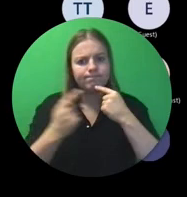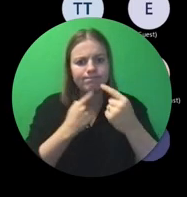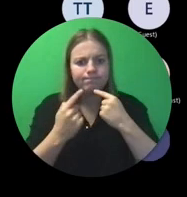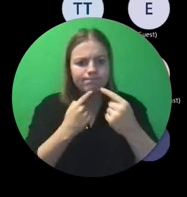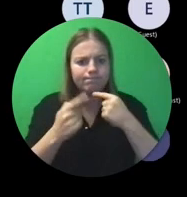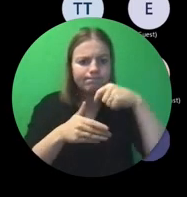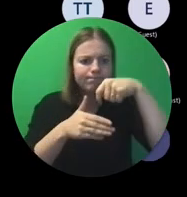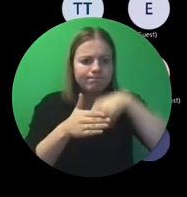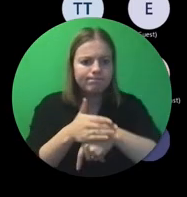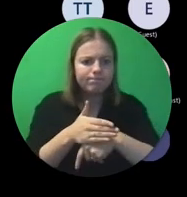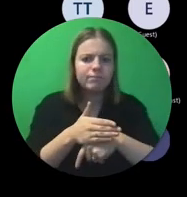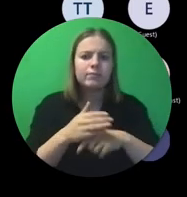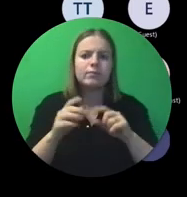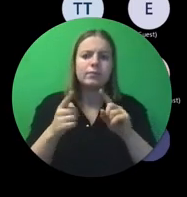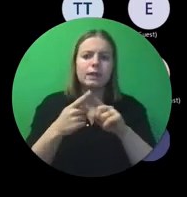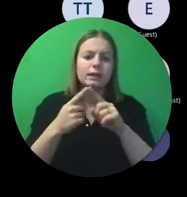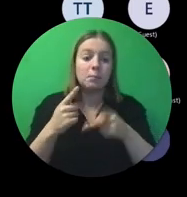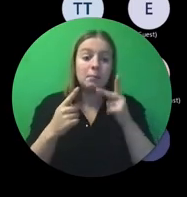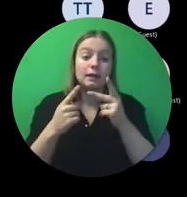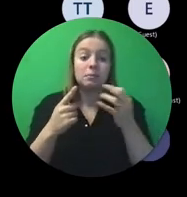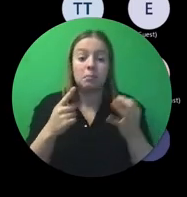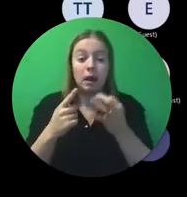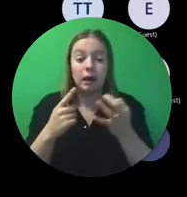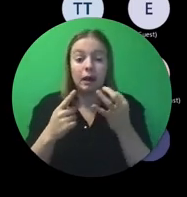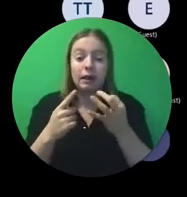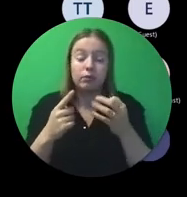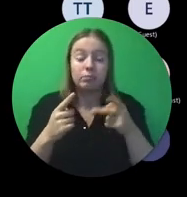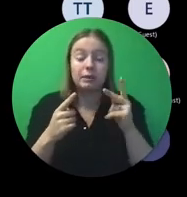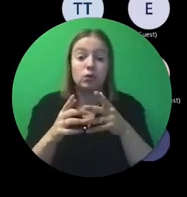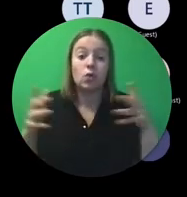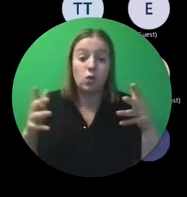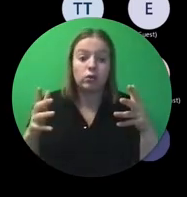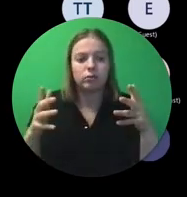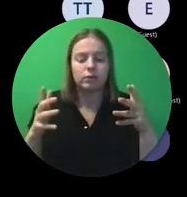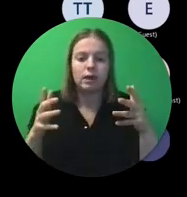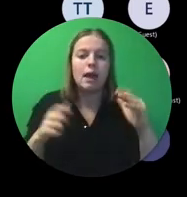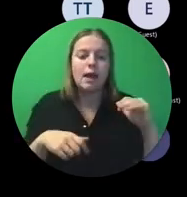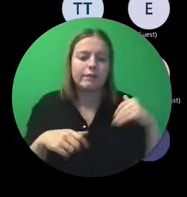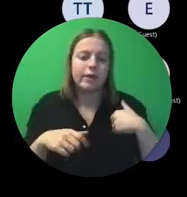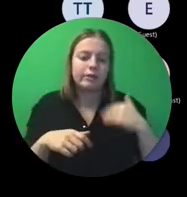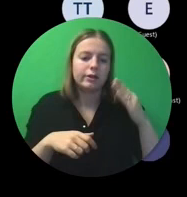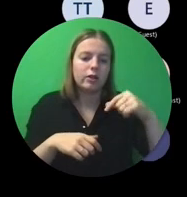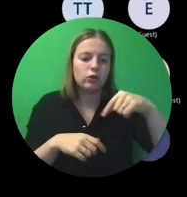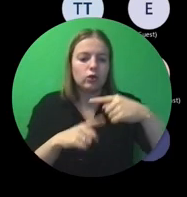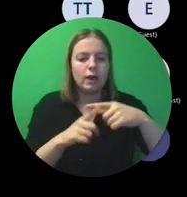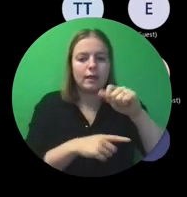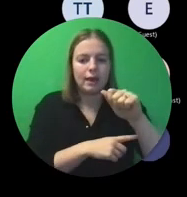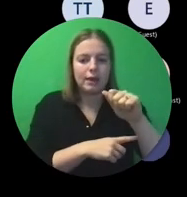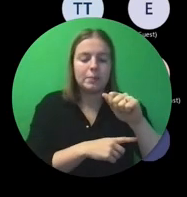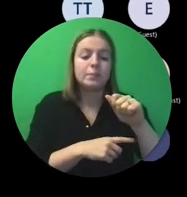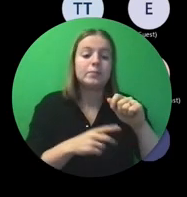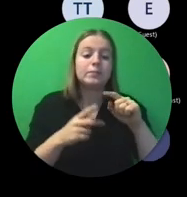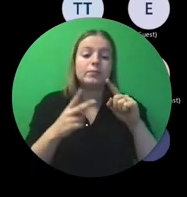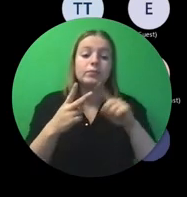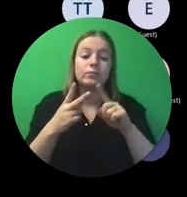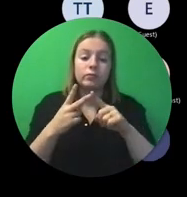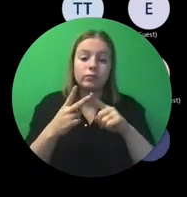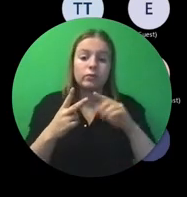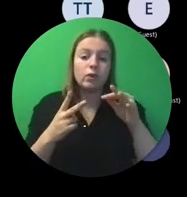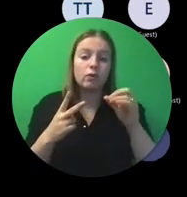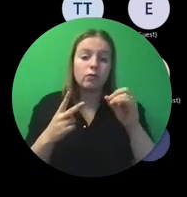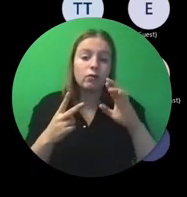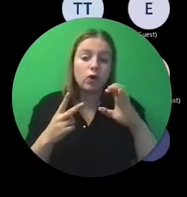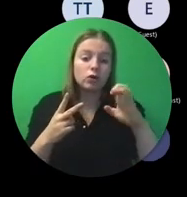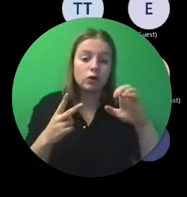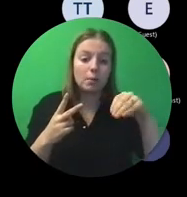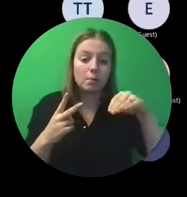het belangrijkste, niet het belangrijkste, maar toch het grootste, denk ik. En dan hou ik al eens een Q&A. Dan de force majeure. Dan zichtbaarheid